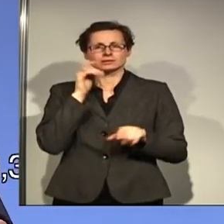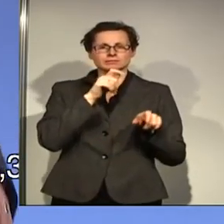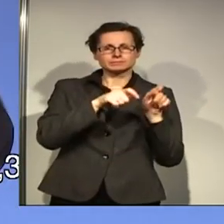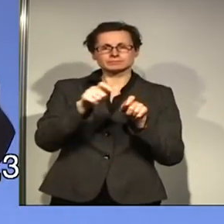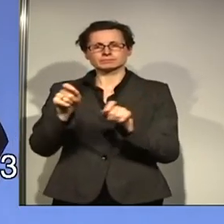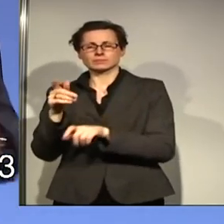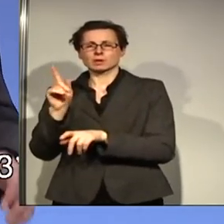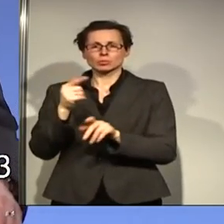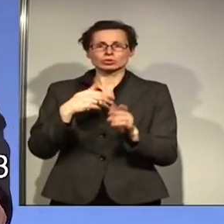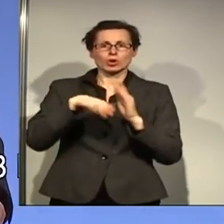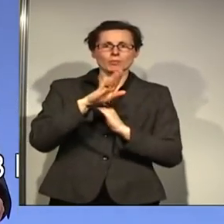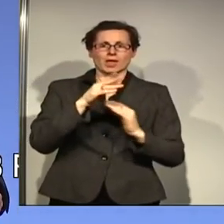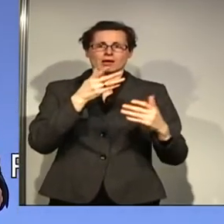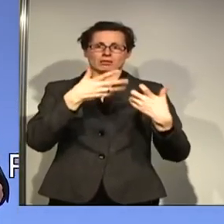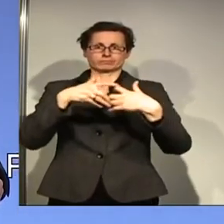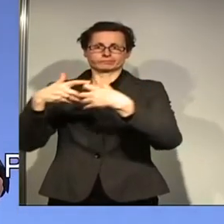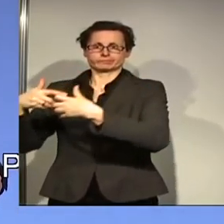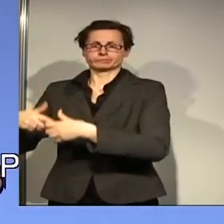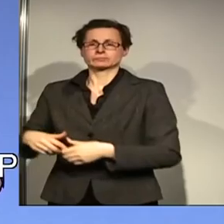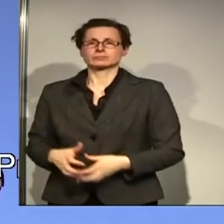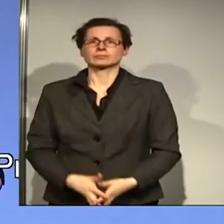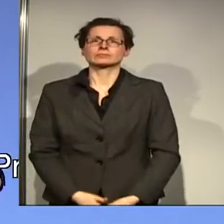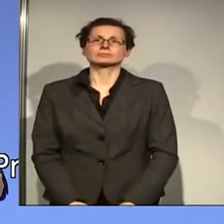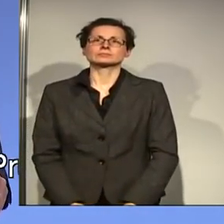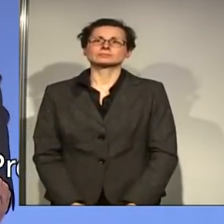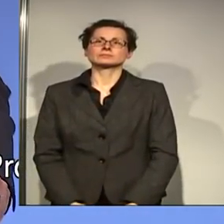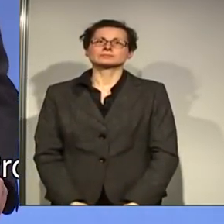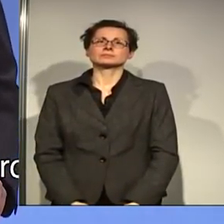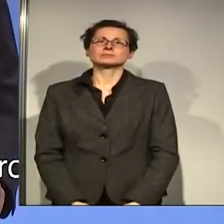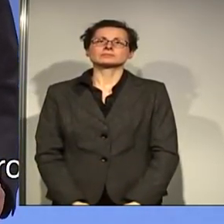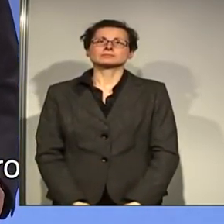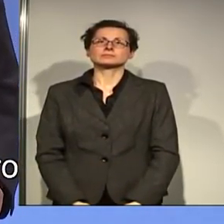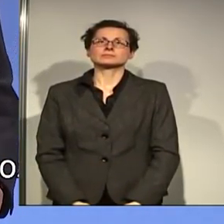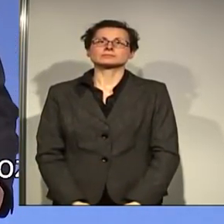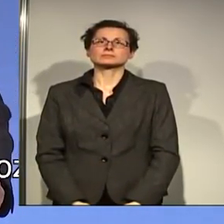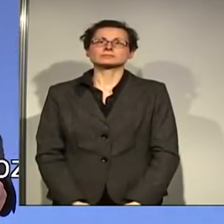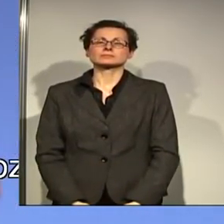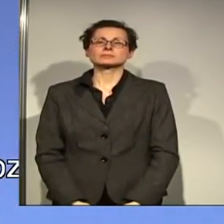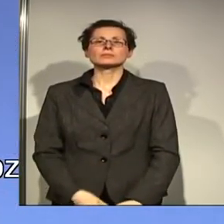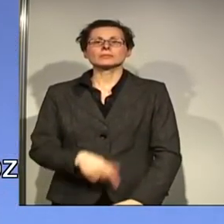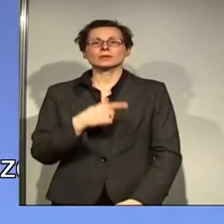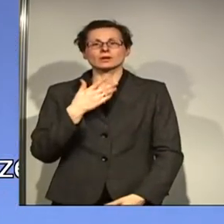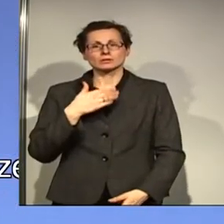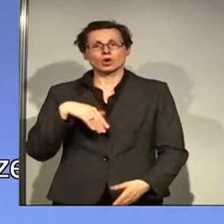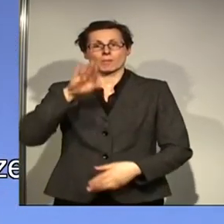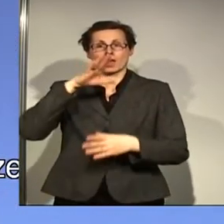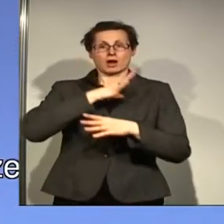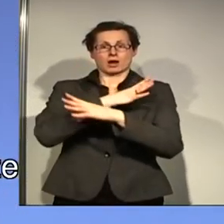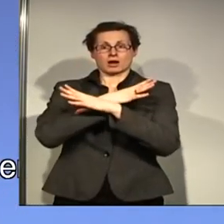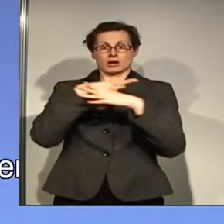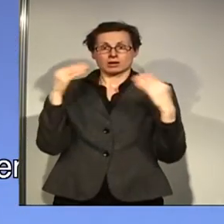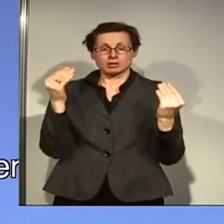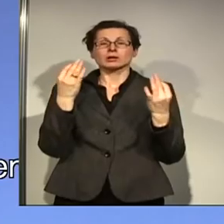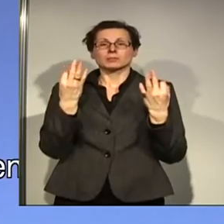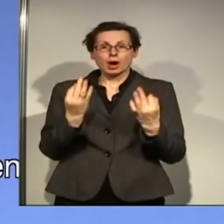müssen, um auch besser zusammenzuarbeiten. Und um mehr voneinander zu lernen, müssen wir natürlich auch neue Wege gehen.